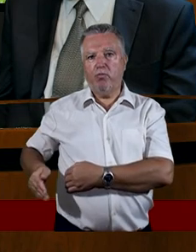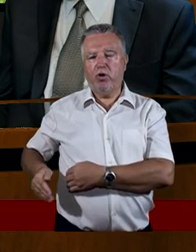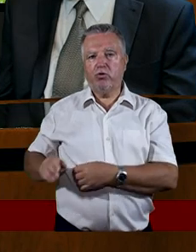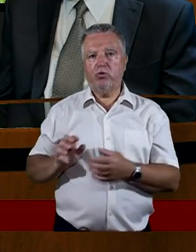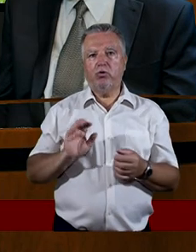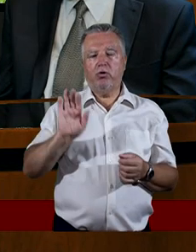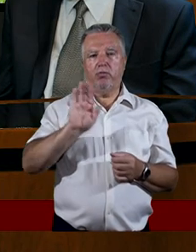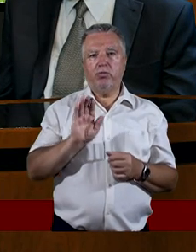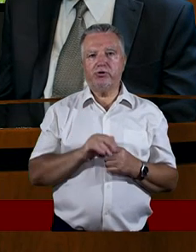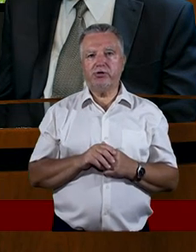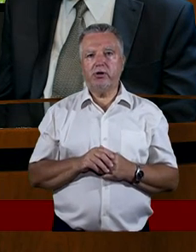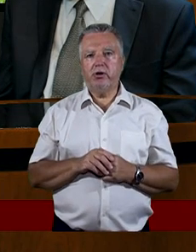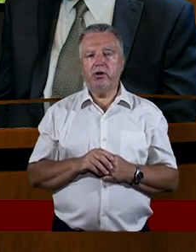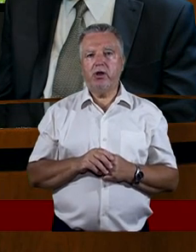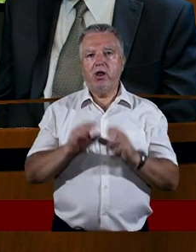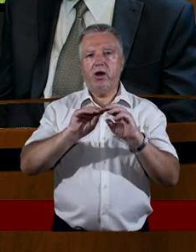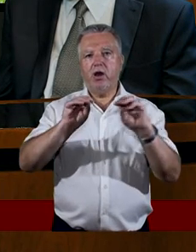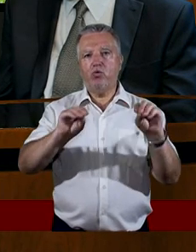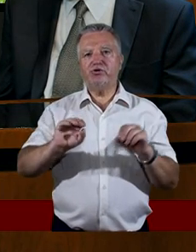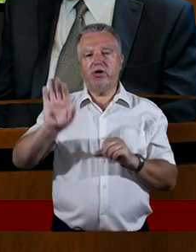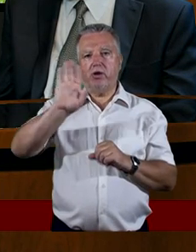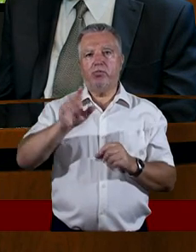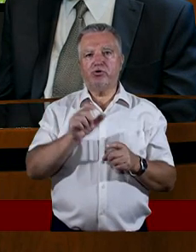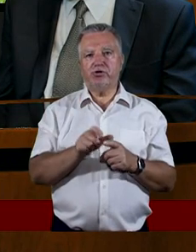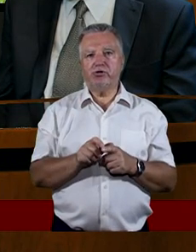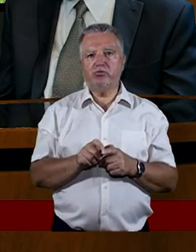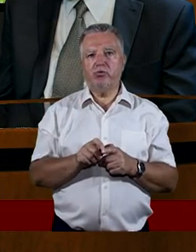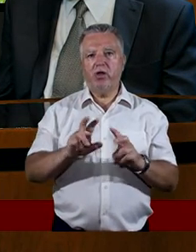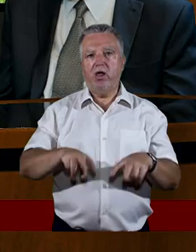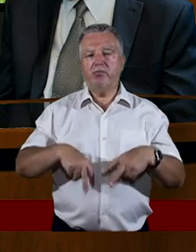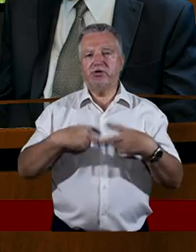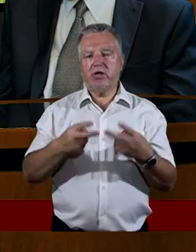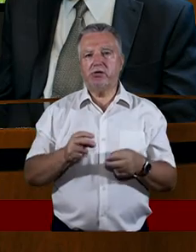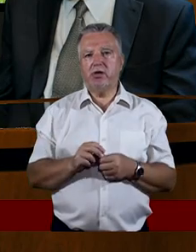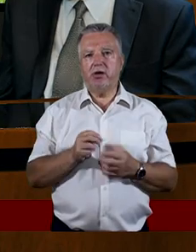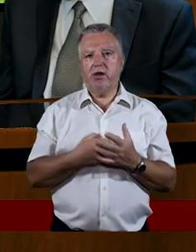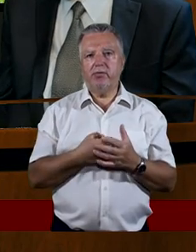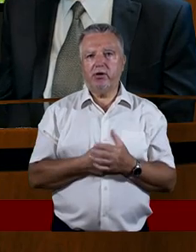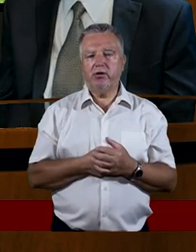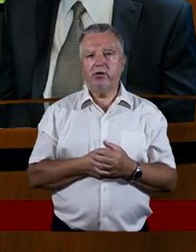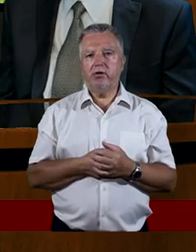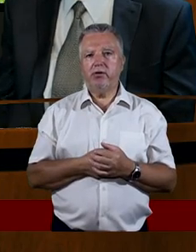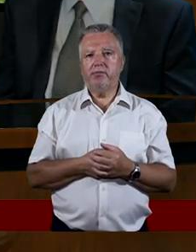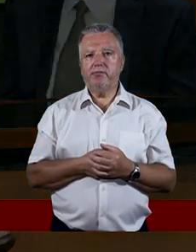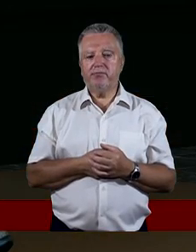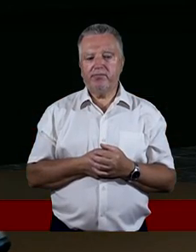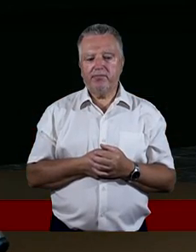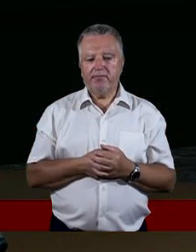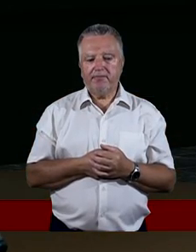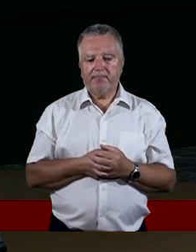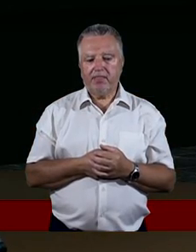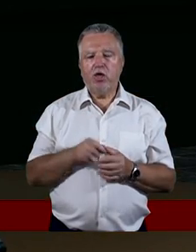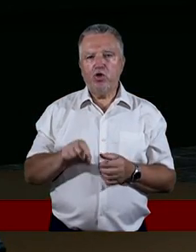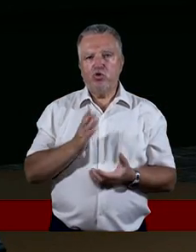nauka u Bożych stóp. Właśnie tego sposobu przekazywania dobrej nowiny. No tutaj już, nie wiem, albo Asia, albo